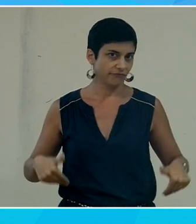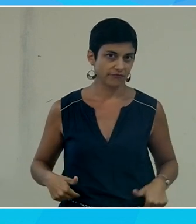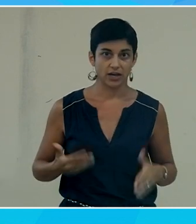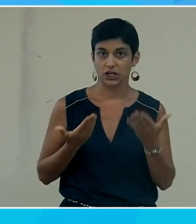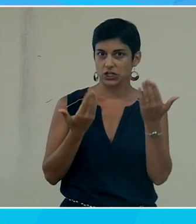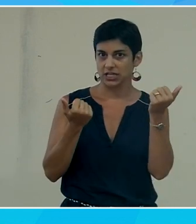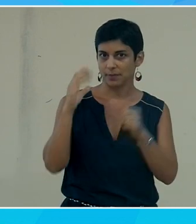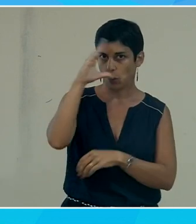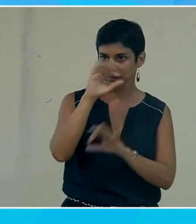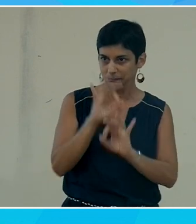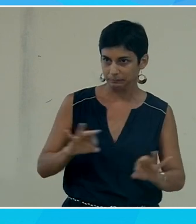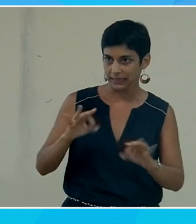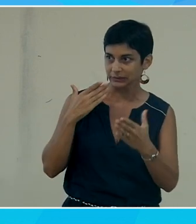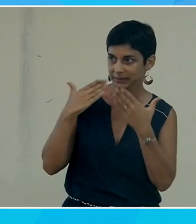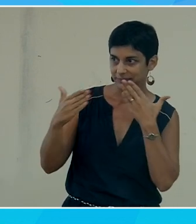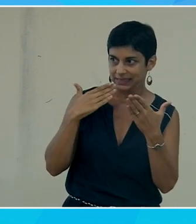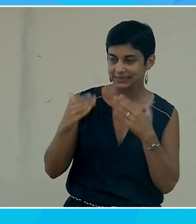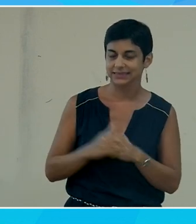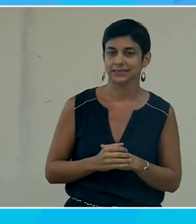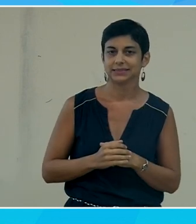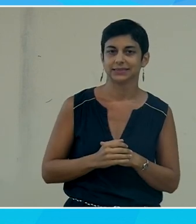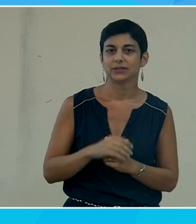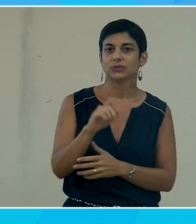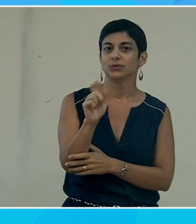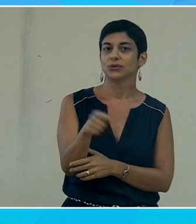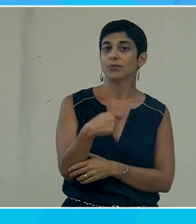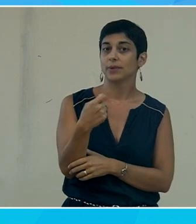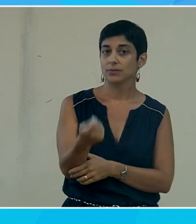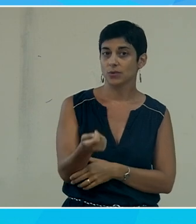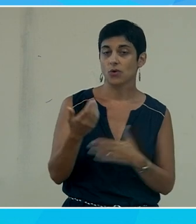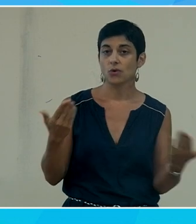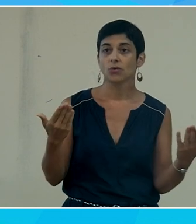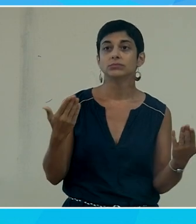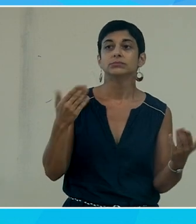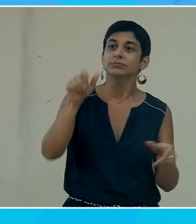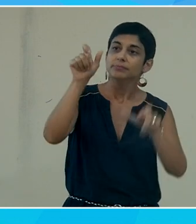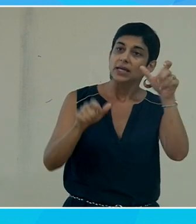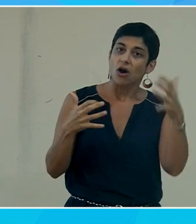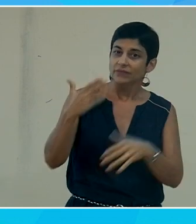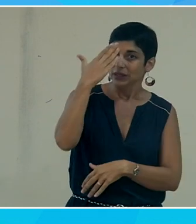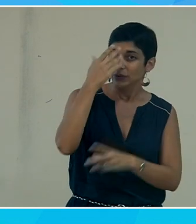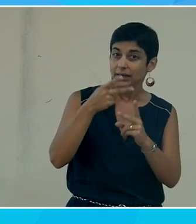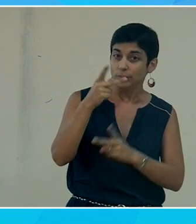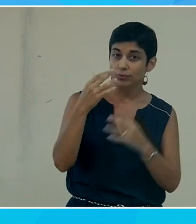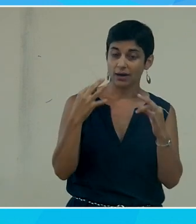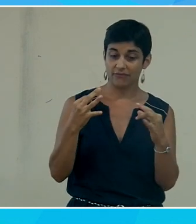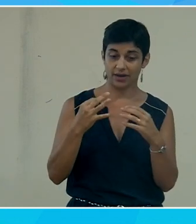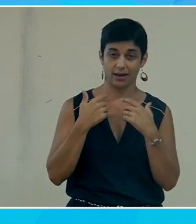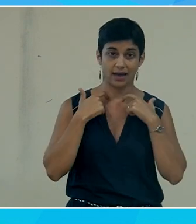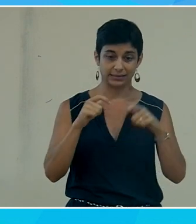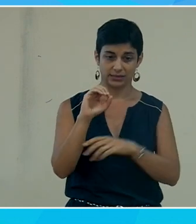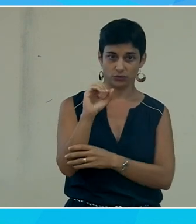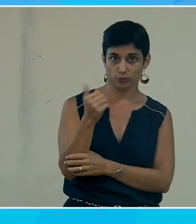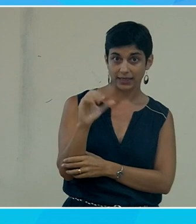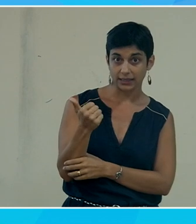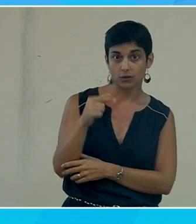que j'ai oublié personne dans les remerciements pour finir a priori ceux qui voudraient en savoir plus sur l'accessibilité numérique là